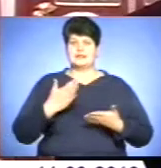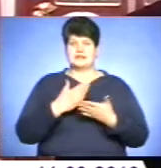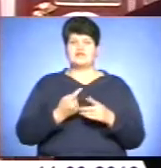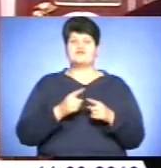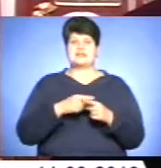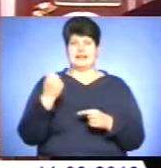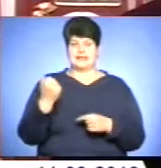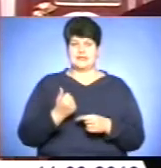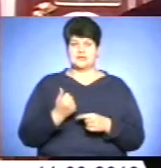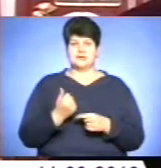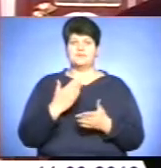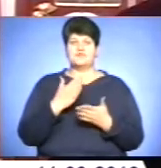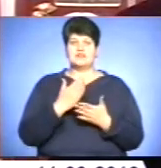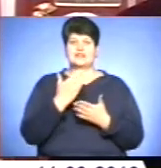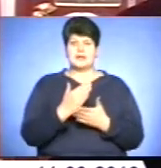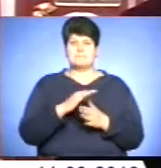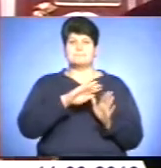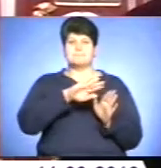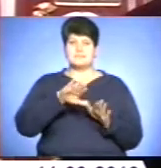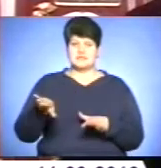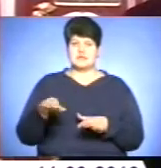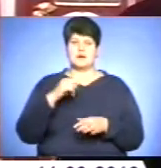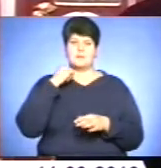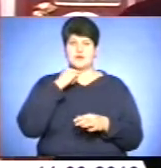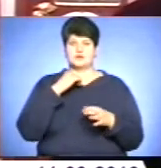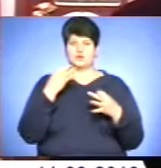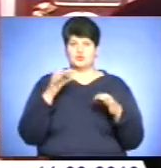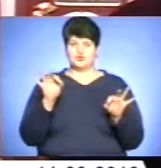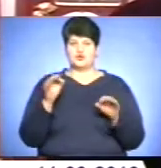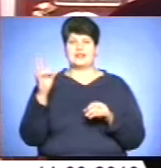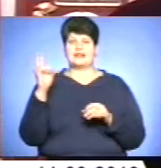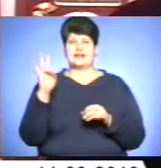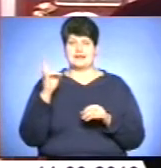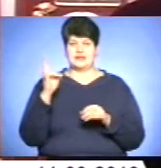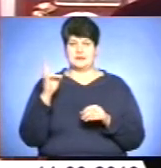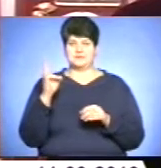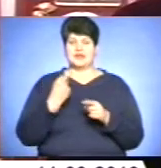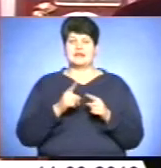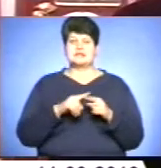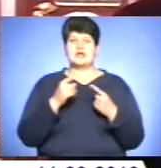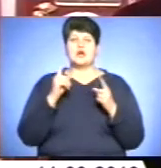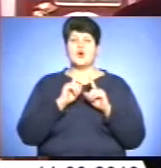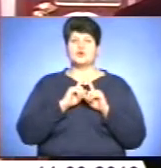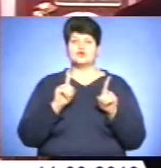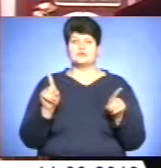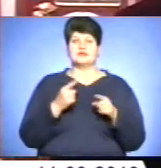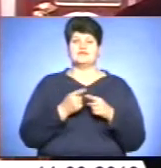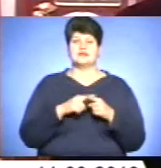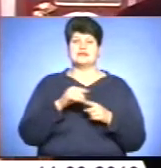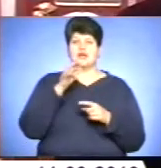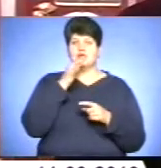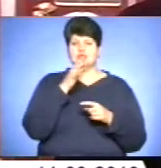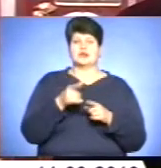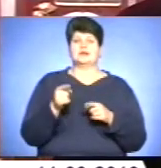тиждень? Отже, він стідує після м'ясопустної неділі. Отже, чим особливий цей час? Тому що як і неділю